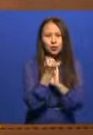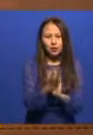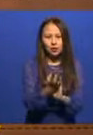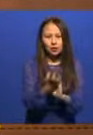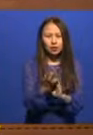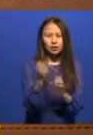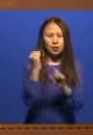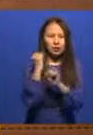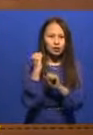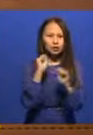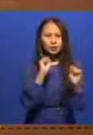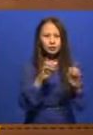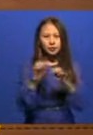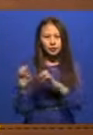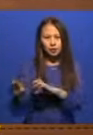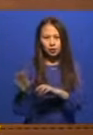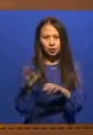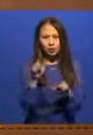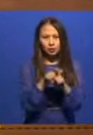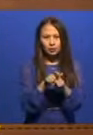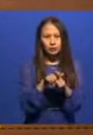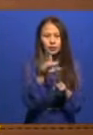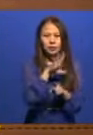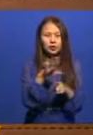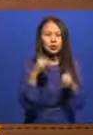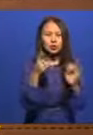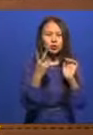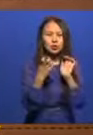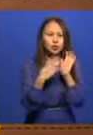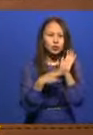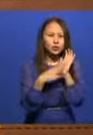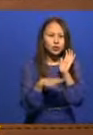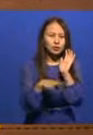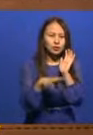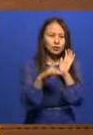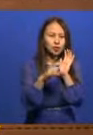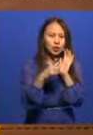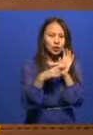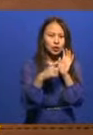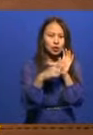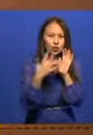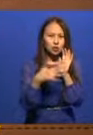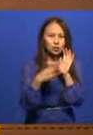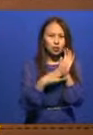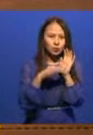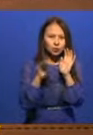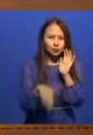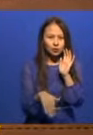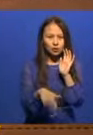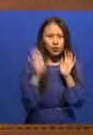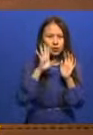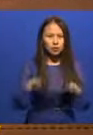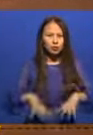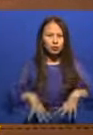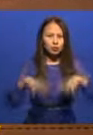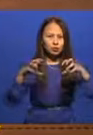құм салынып төселді, 289.759 кубометр су сұрылды.